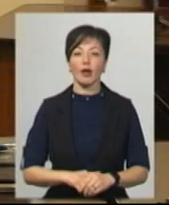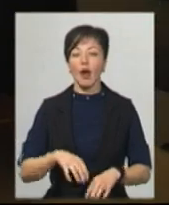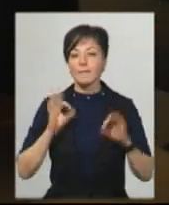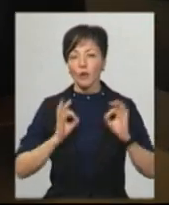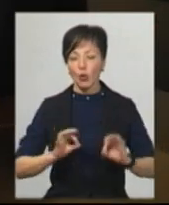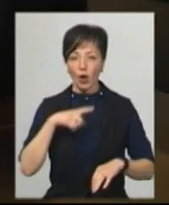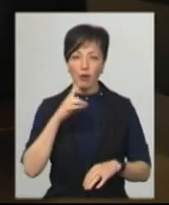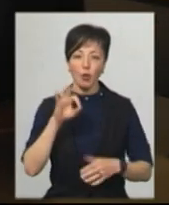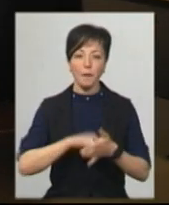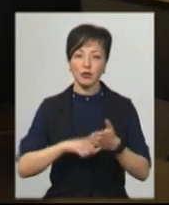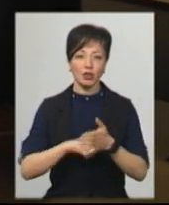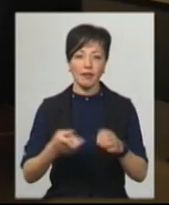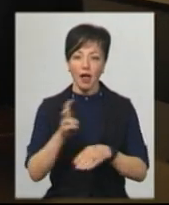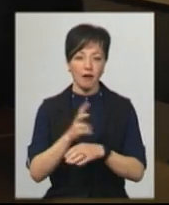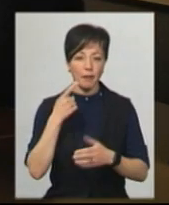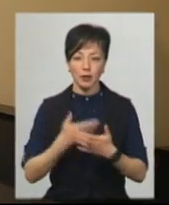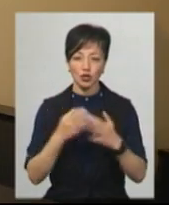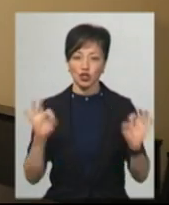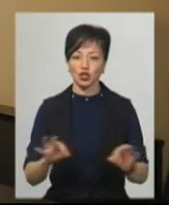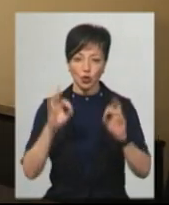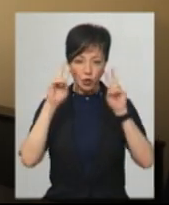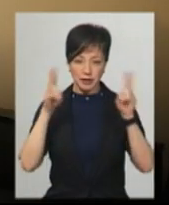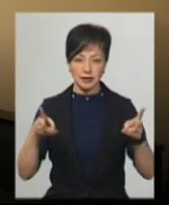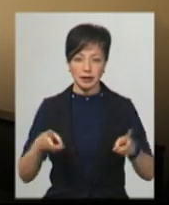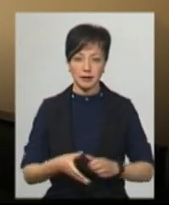каже, що про причину неявки підозрюваного нічого не знає.